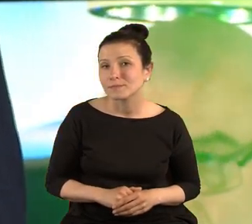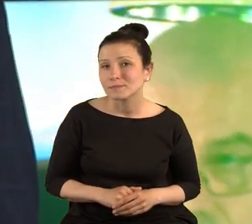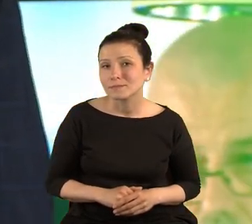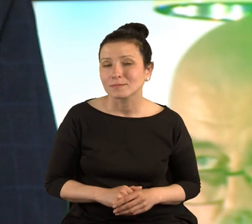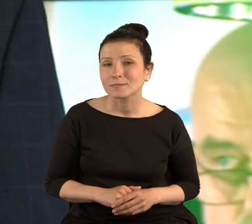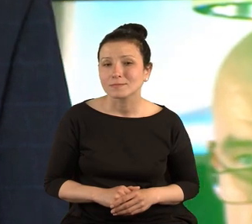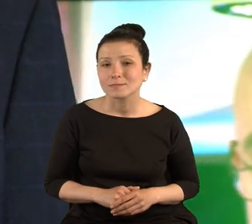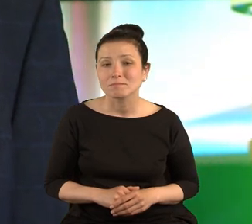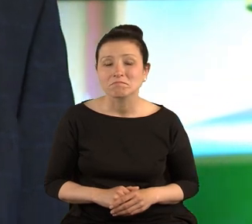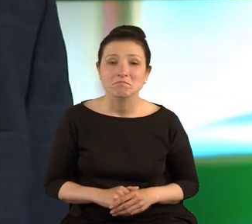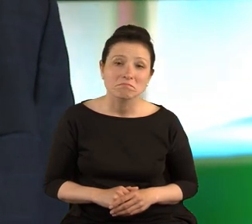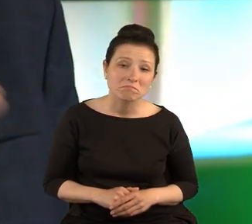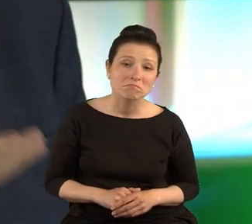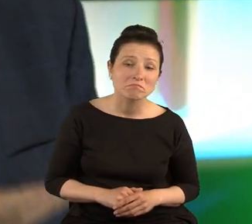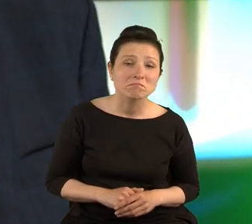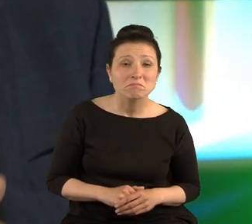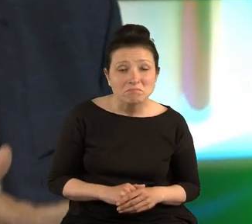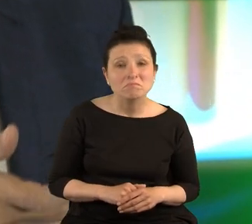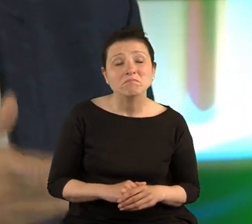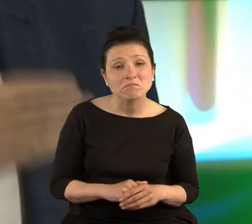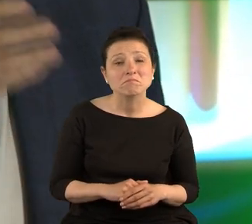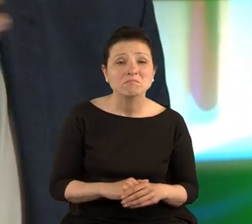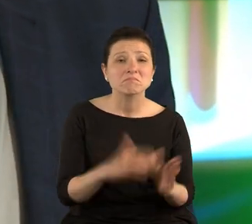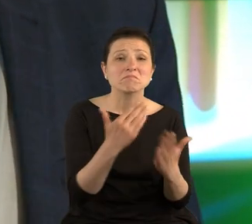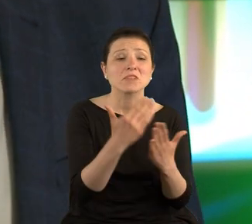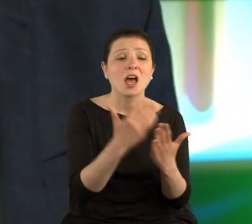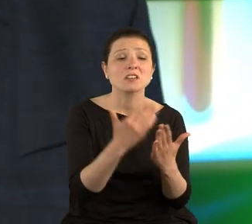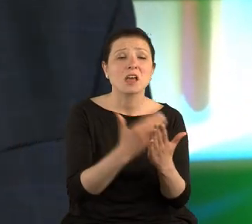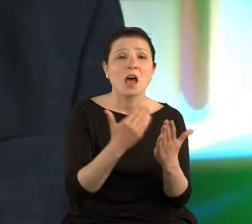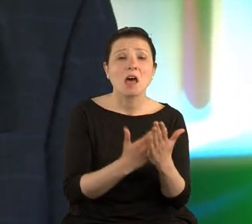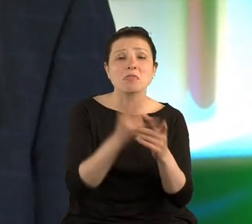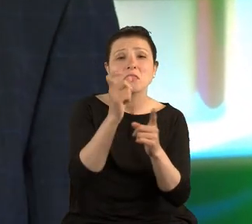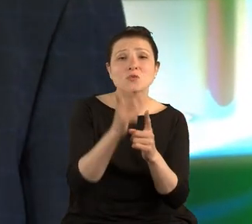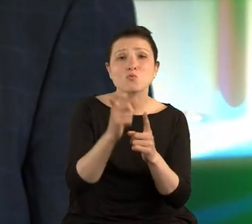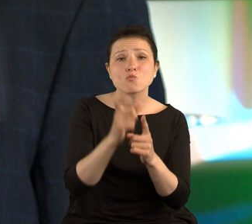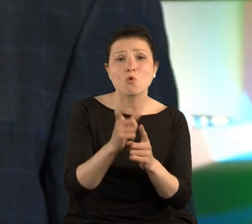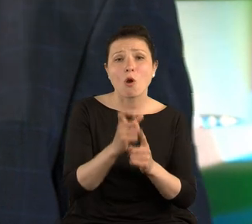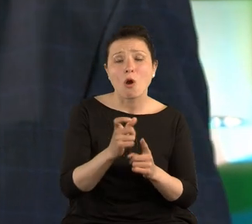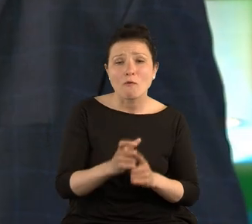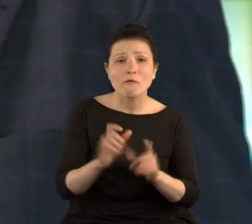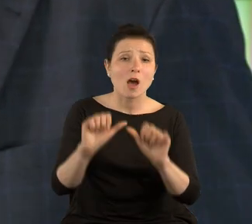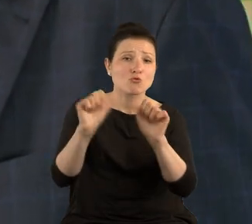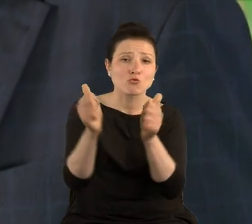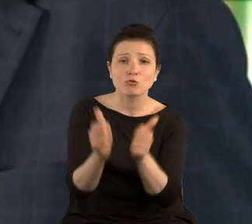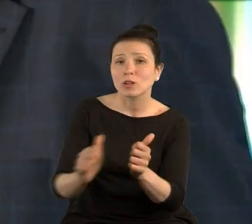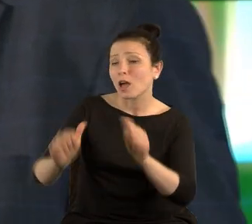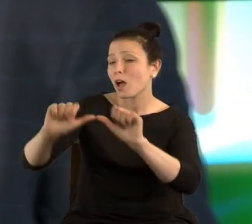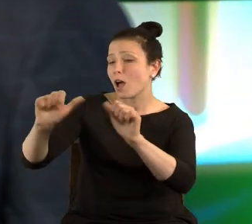co najwyżej litery, co najwyżej słowa, co najwyżej kształty,